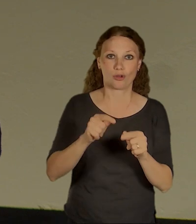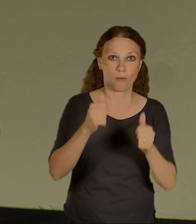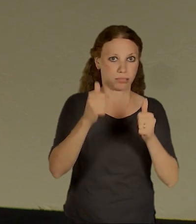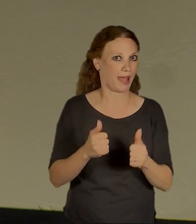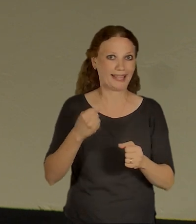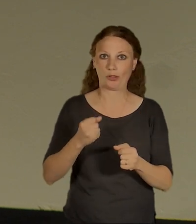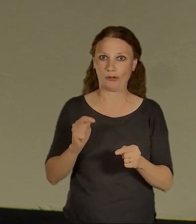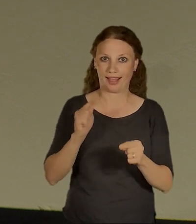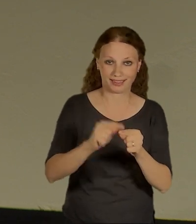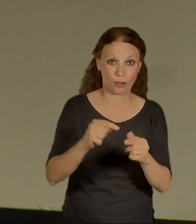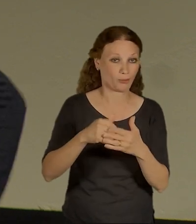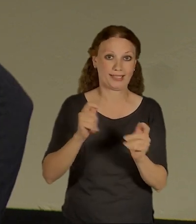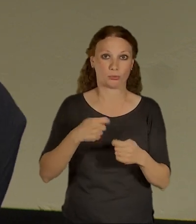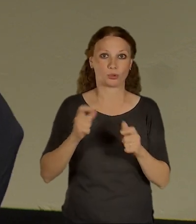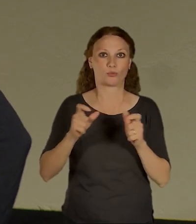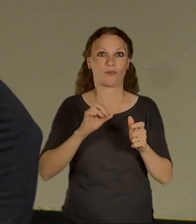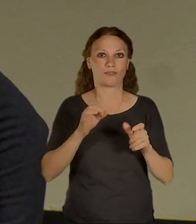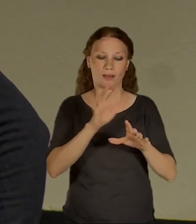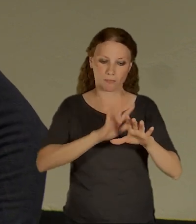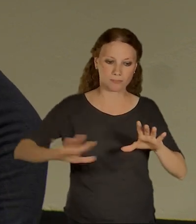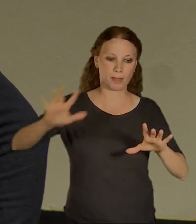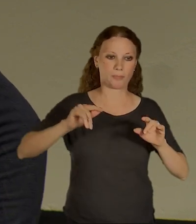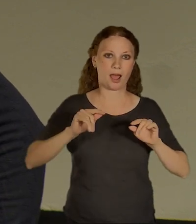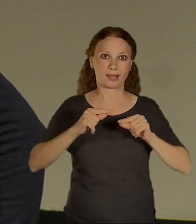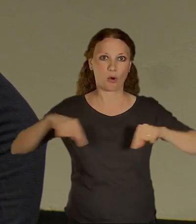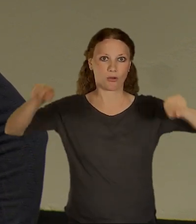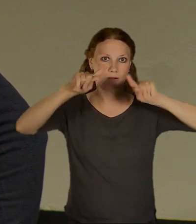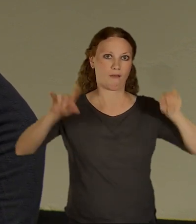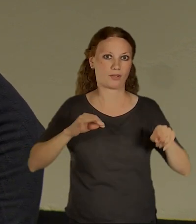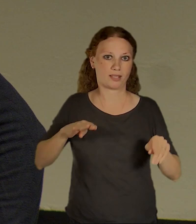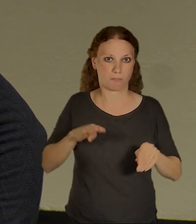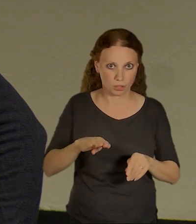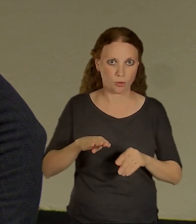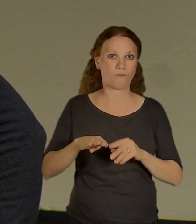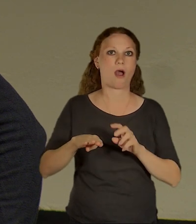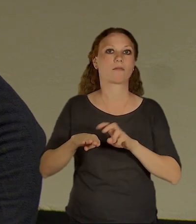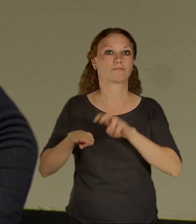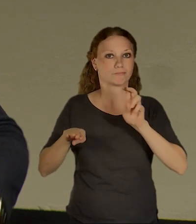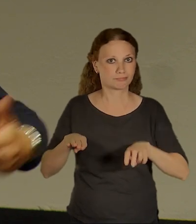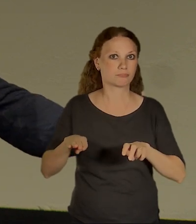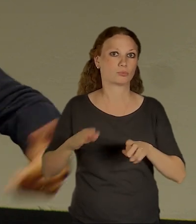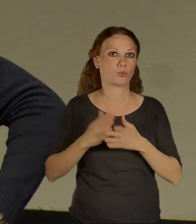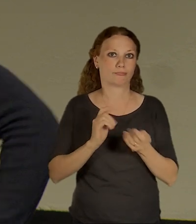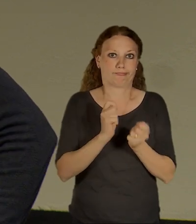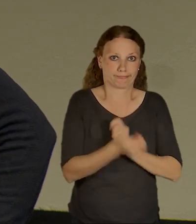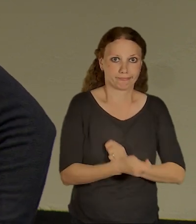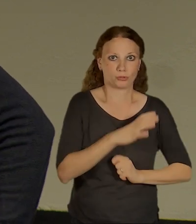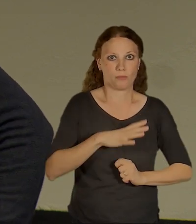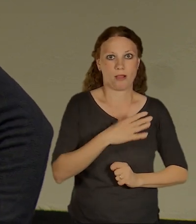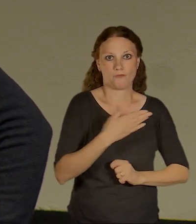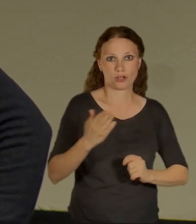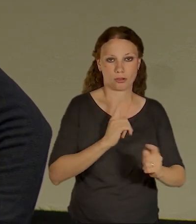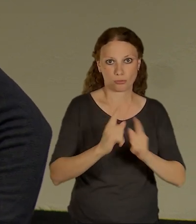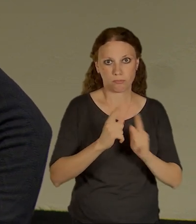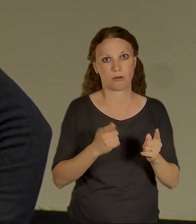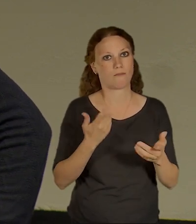tím, že nemusí, že může zaparkovat někde na kraji a potom se jeho posádka a tady přemístí do veřejné dopravy a dopraví se tam, kam potřebuje,